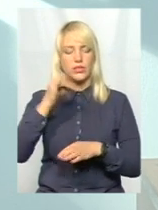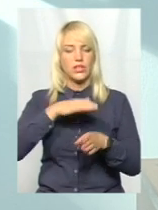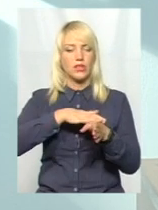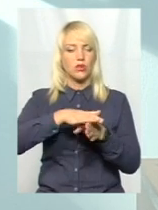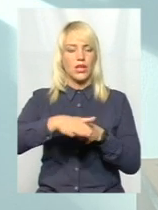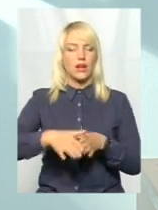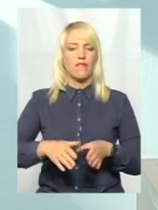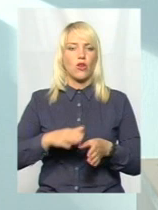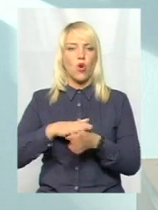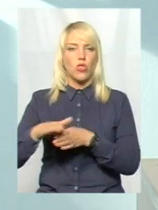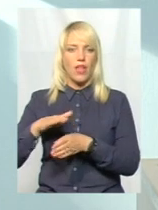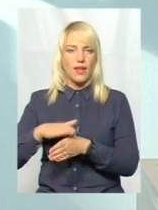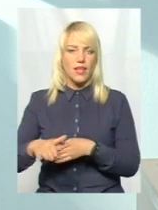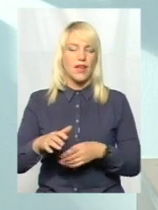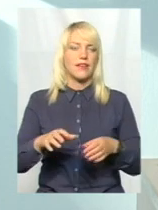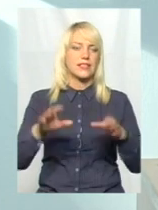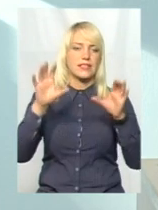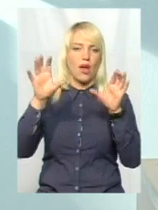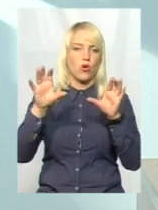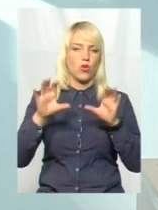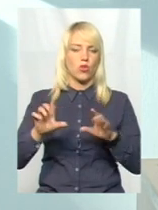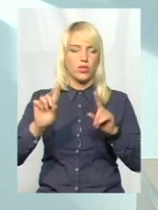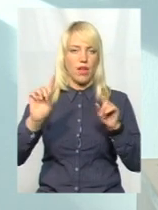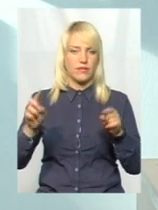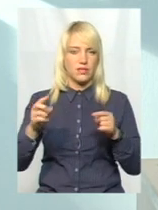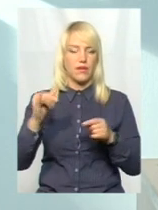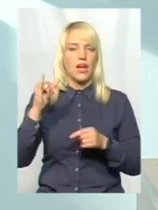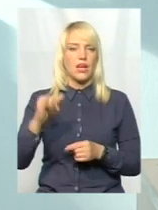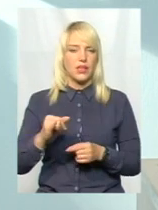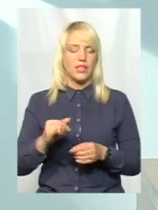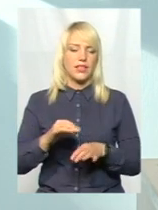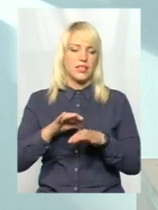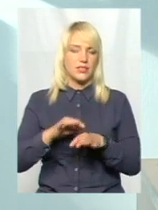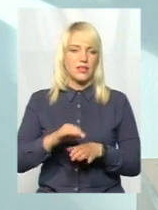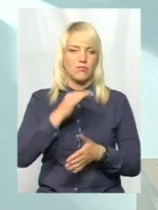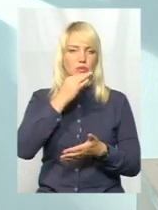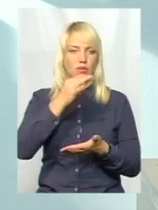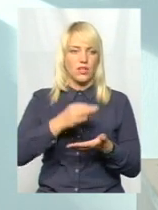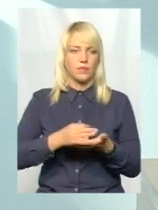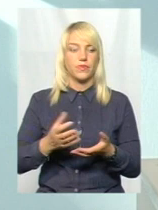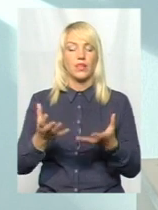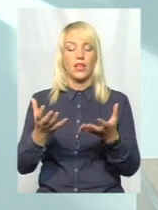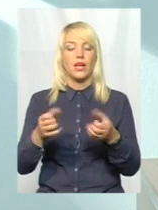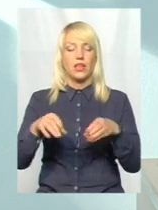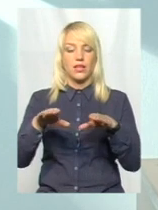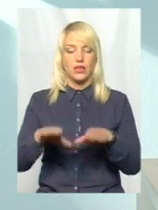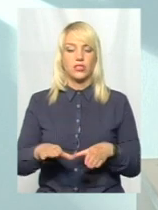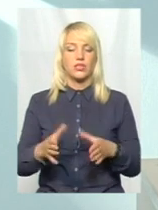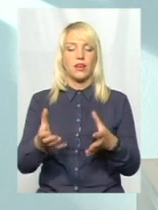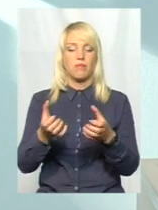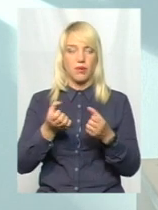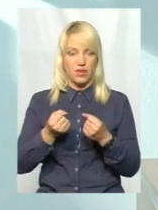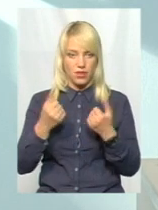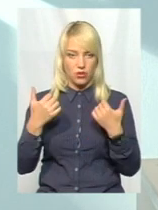вимог законодавства. Все покроково і чітко відповідати за це і нести відповідальність. Рішення прийнято, заклад призупинено,